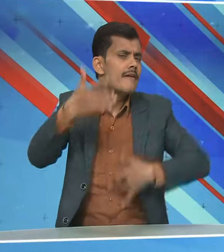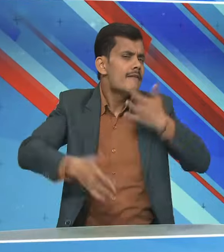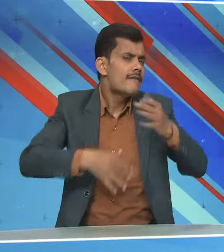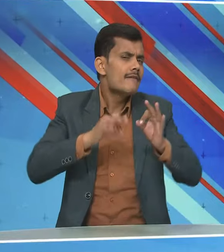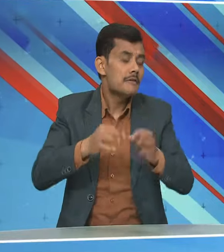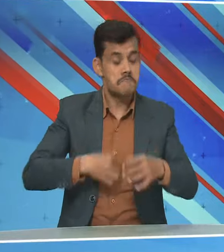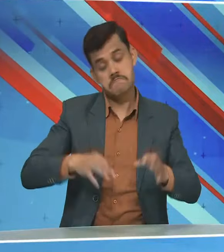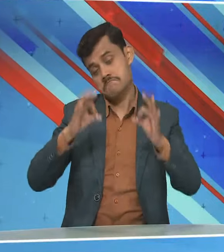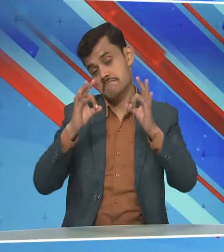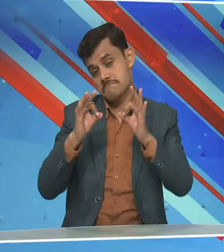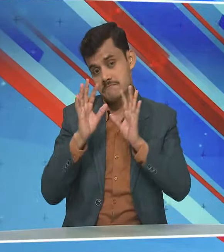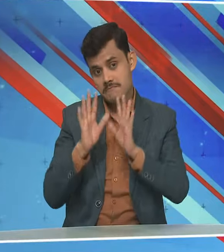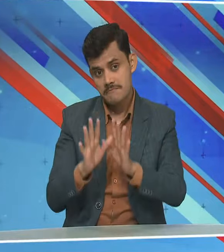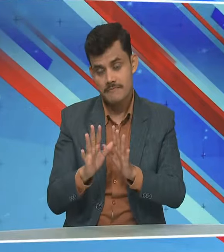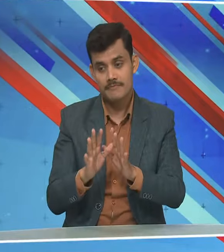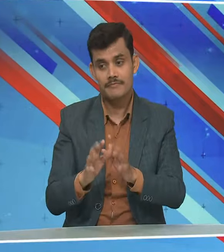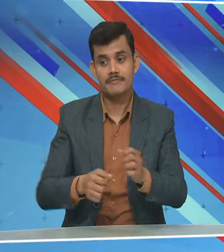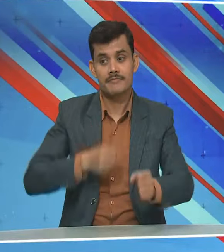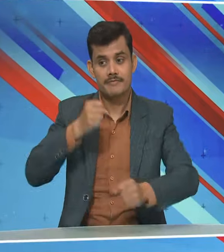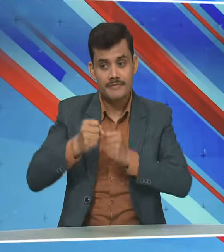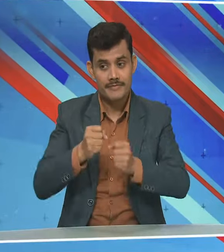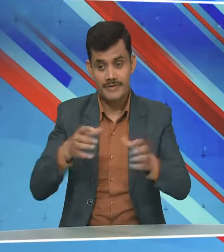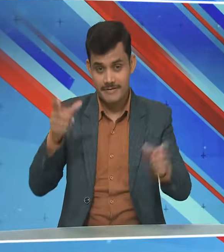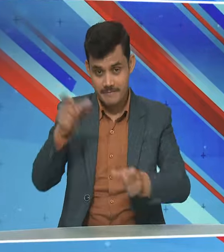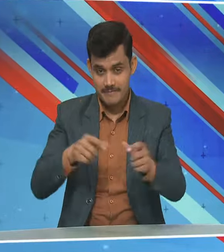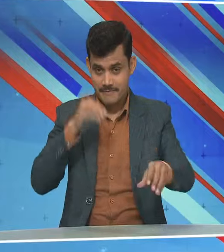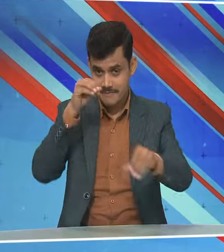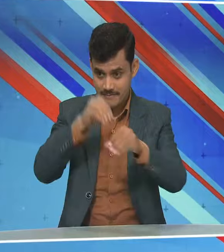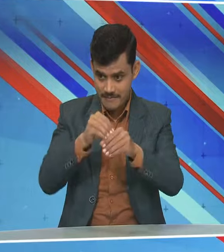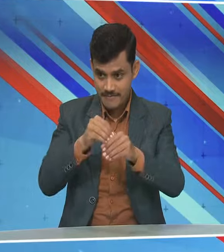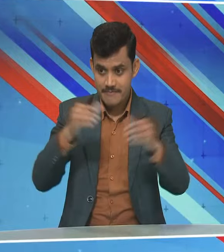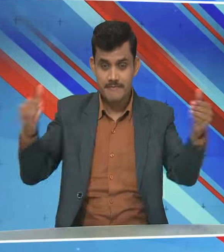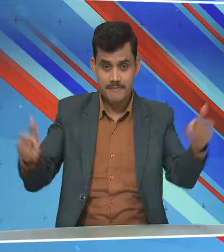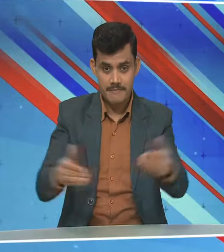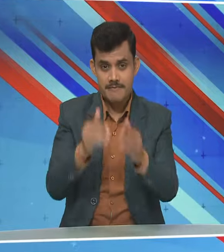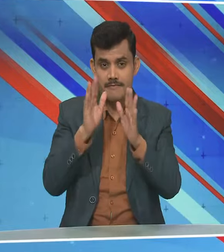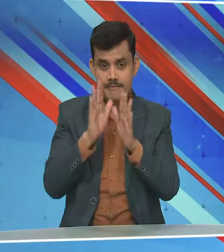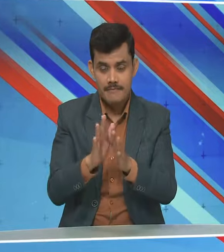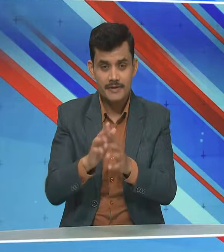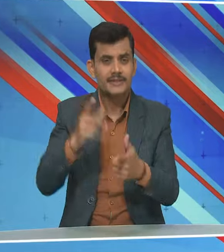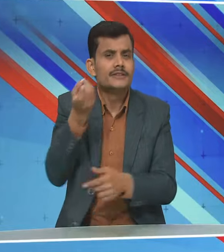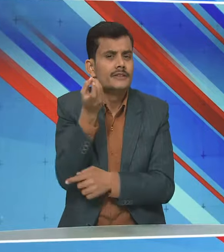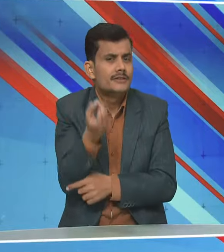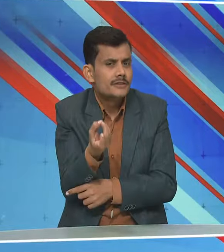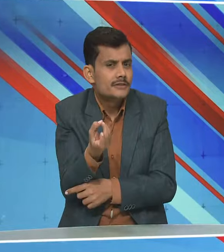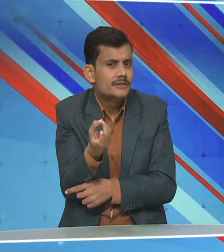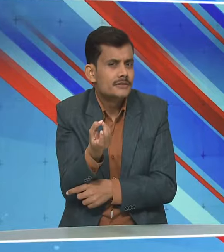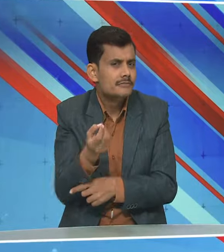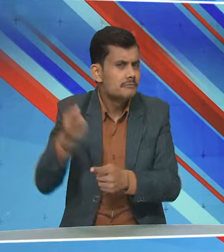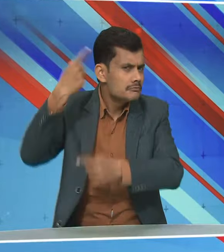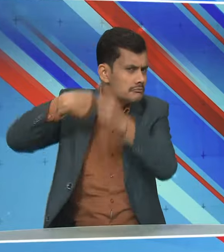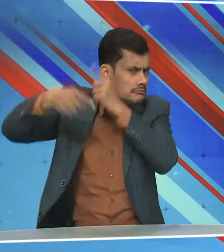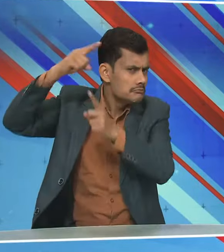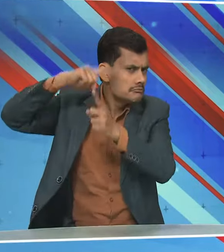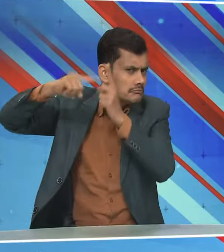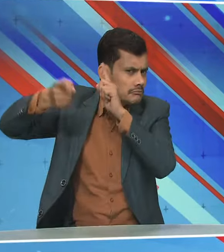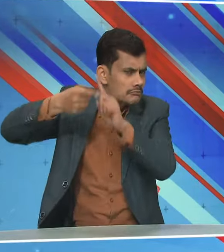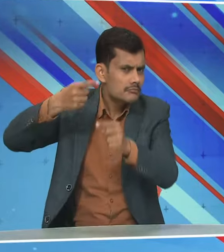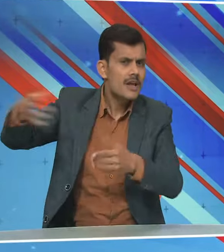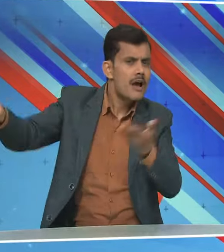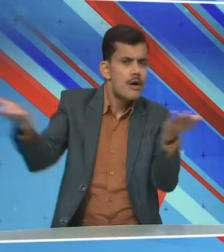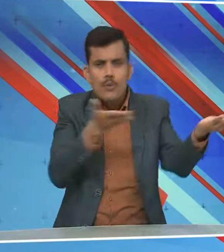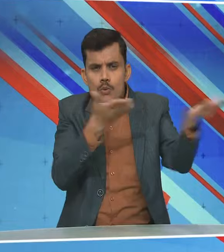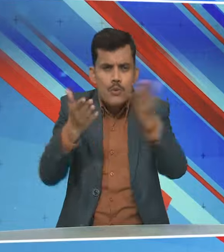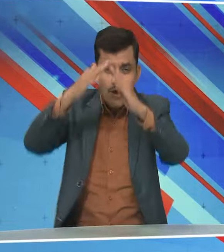हमने का सही हम महर से निकले थे फिर जमू आए जमू से हम सीधा गे जेपूर जेपूर में हमें बहुत से महल लेके जैसे हवा महल